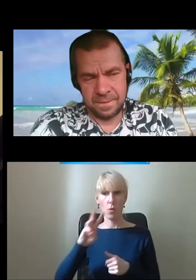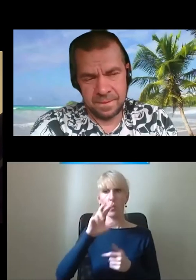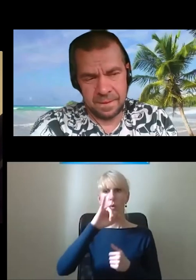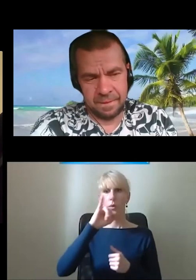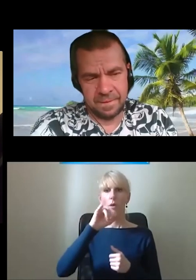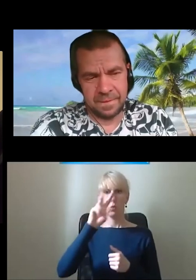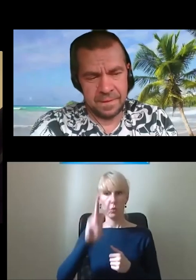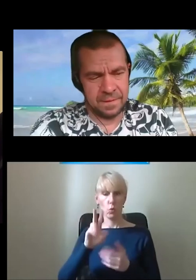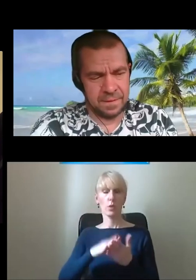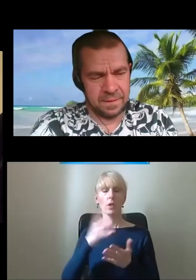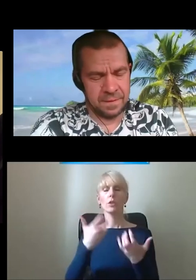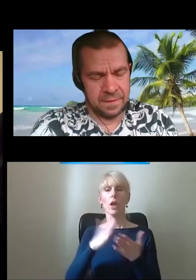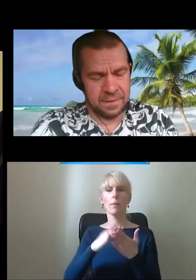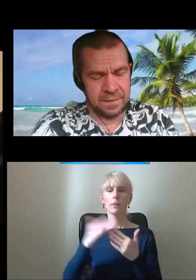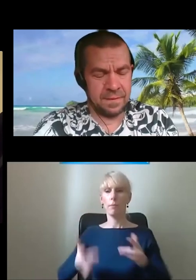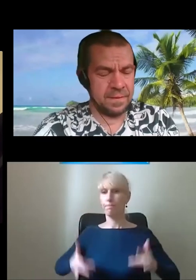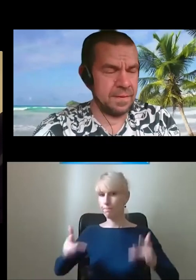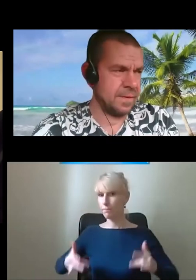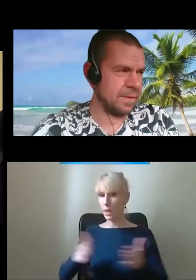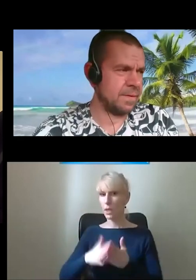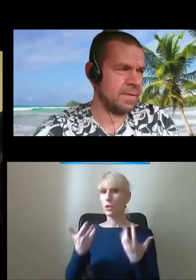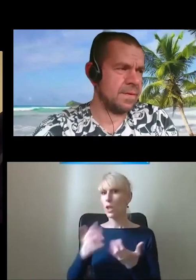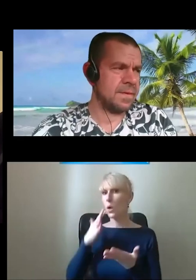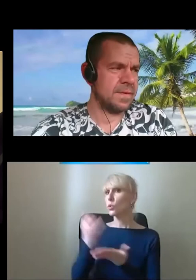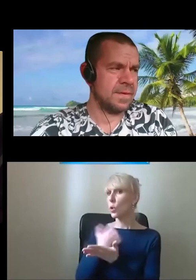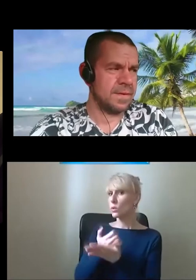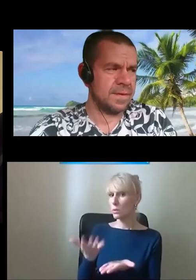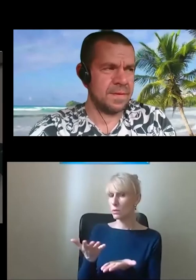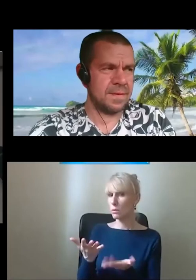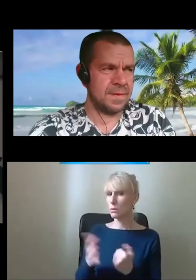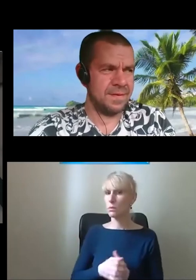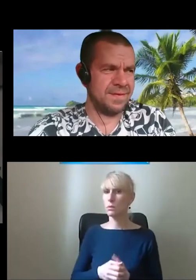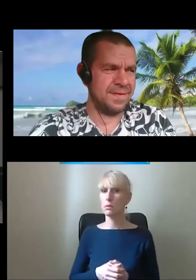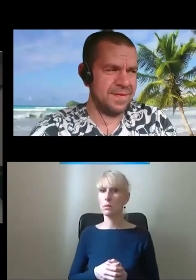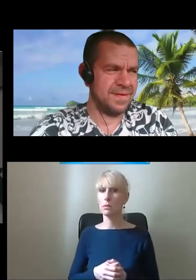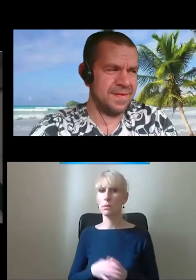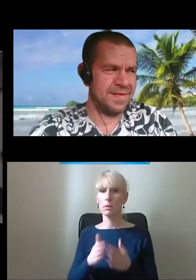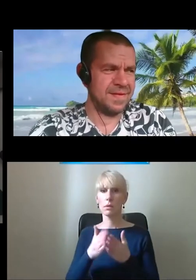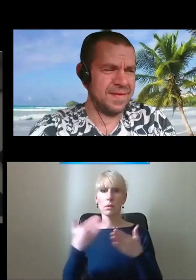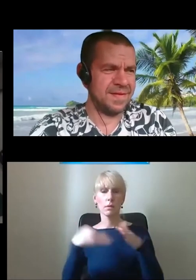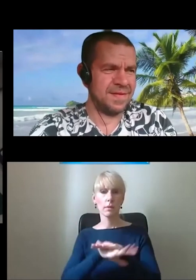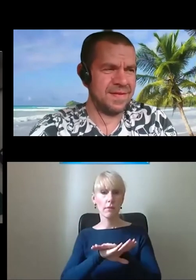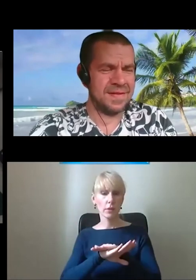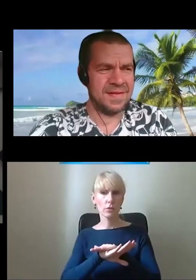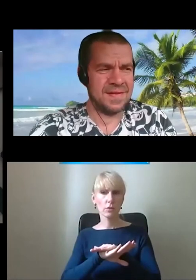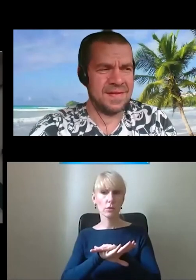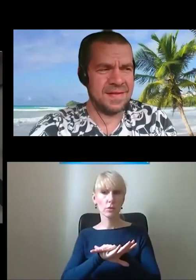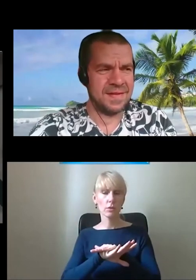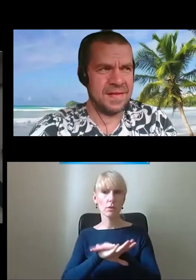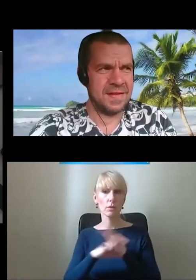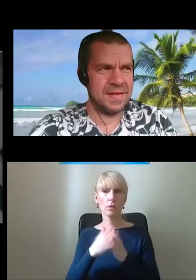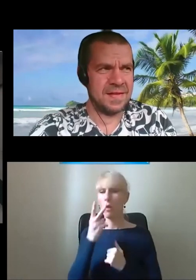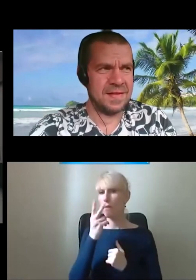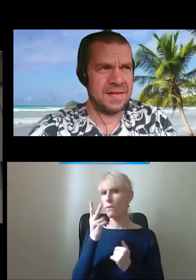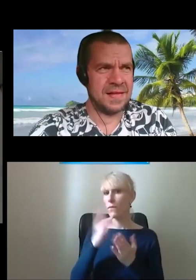wózku. Chciałbym z niej skorzystać. Tylko proszę mi powiedzieć, które wyjście na Żolibosz, czy... Wie pan co? Widzę na